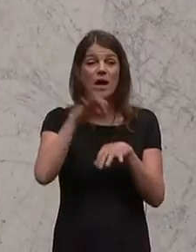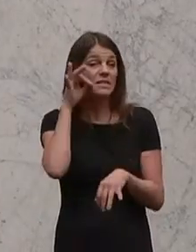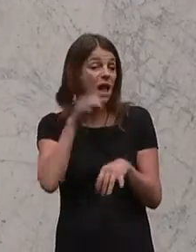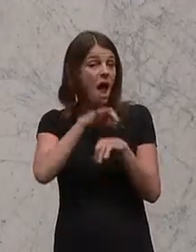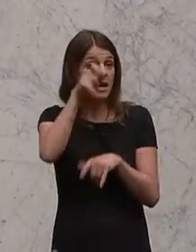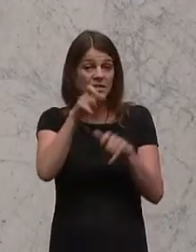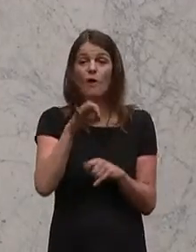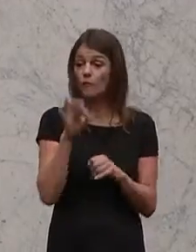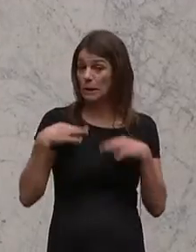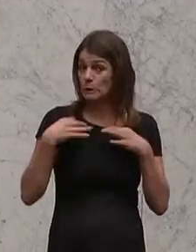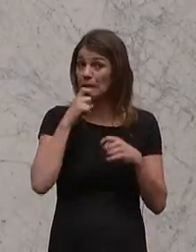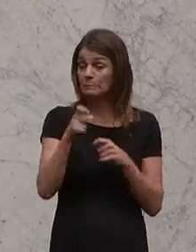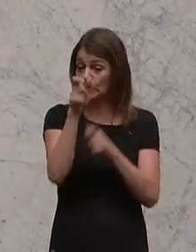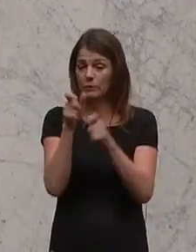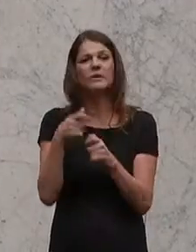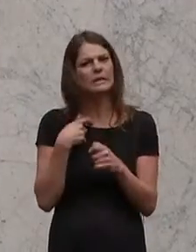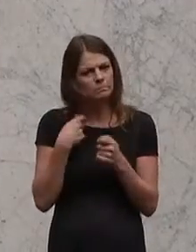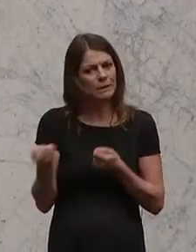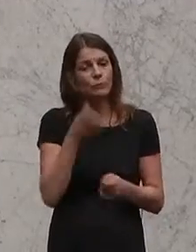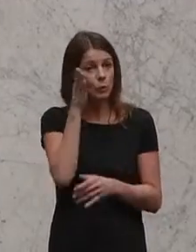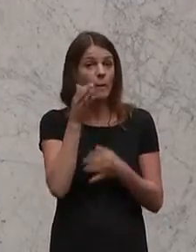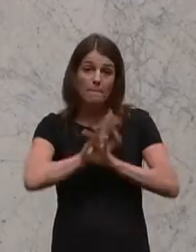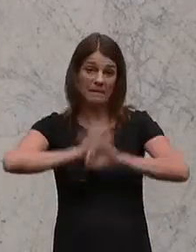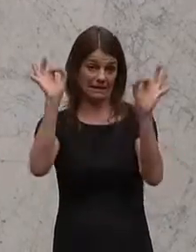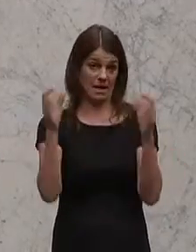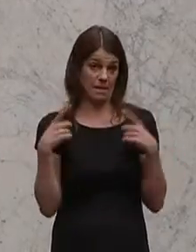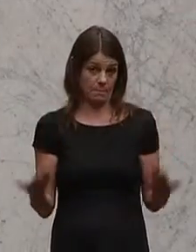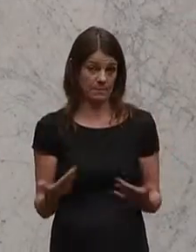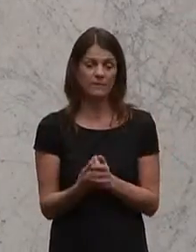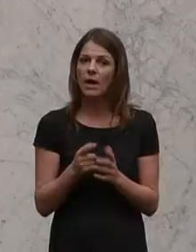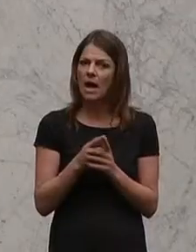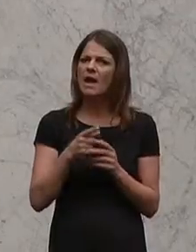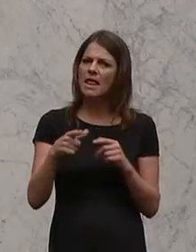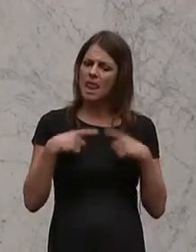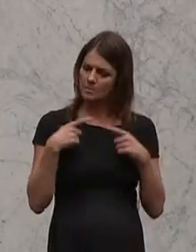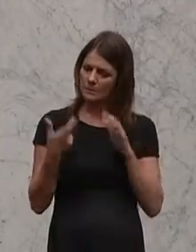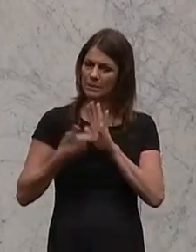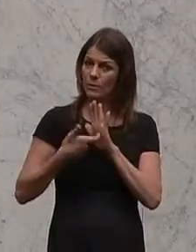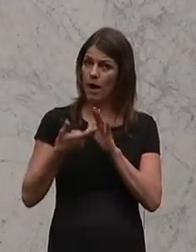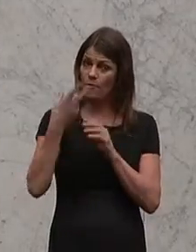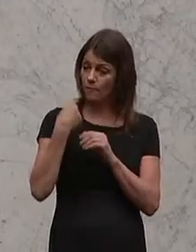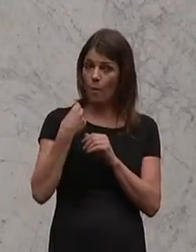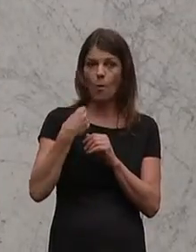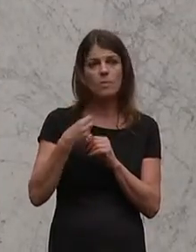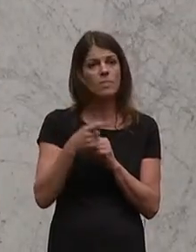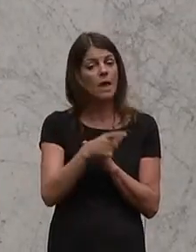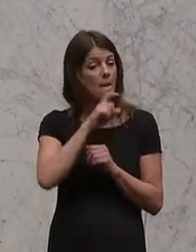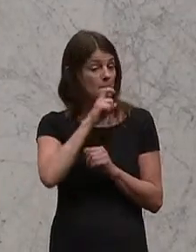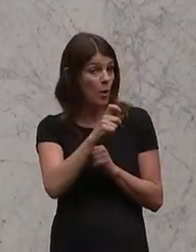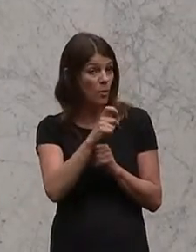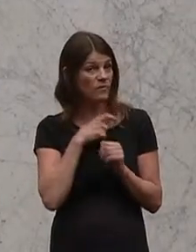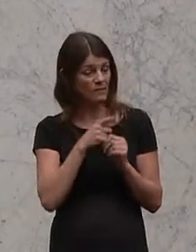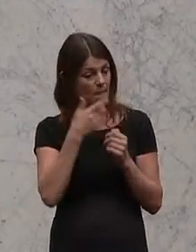Ärzte, für die Gesundheitsberufe Verbesserungen schaffen, mehr an die Lebensbedingungen von jenen Gesundheitsberufen